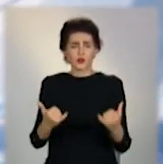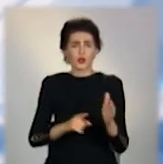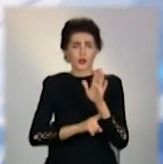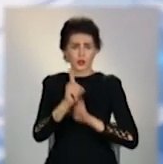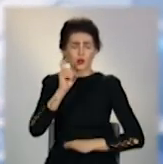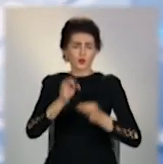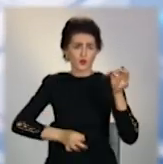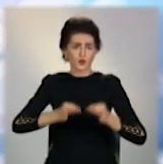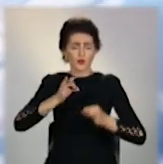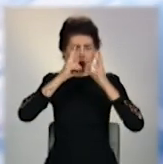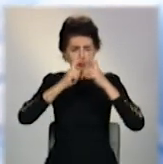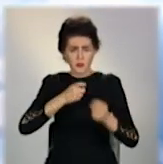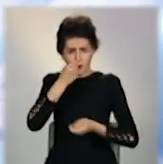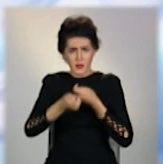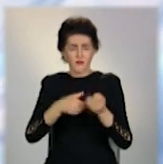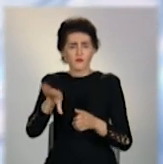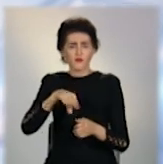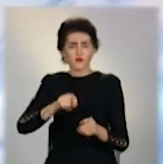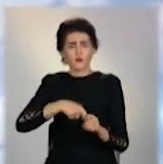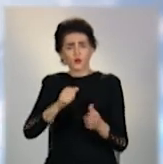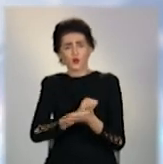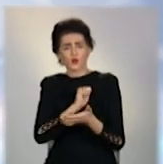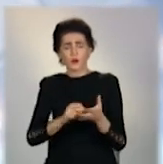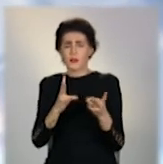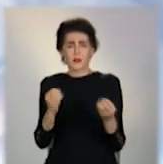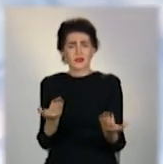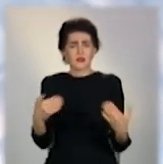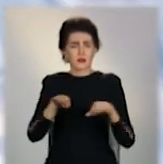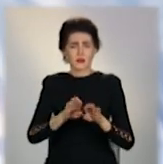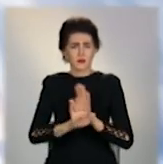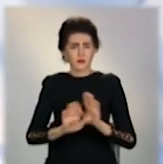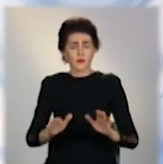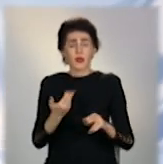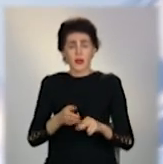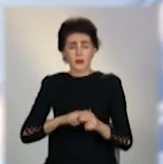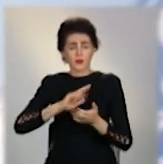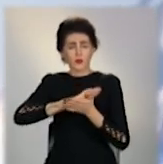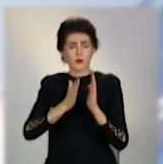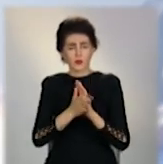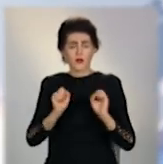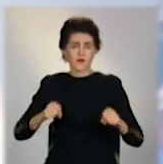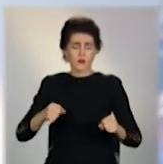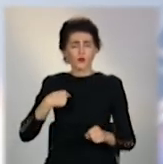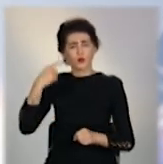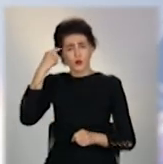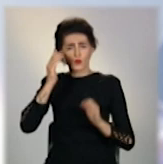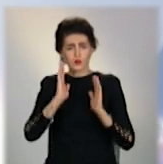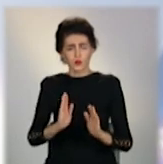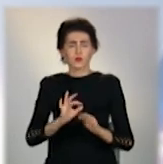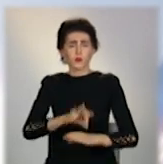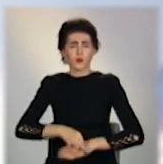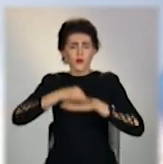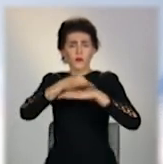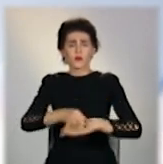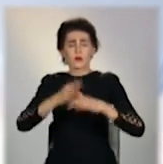розслідування. Тобто матеріали уголовного справу не закриті. І в цій ситуації будемо дійсно проводити розбирателість.